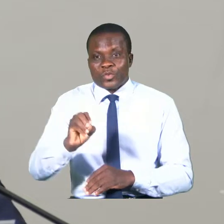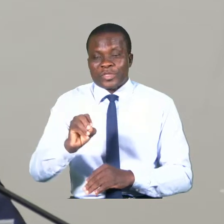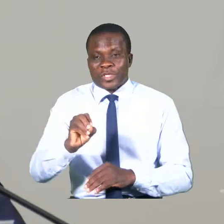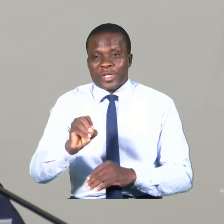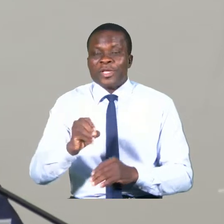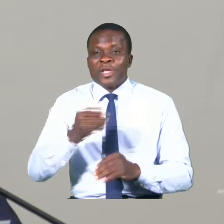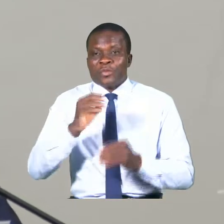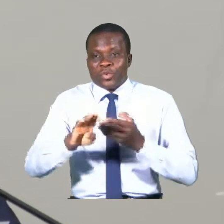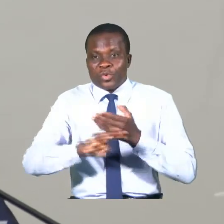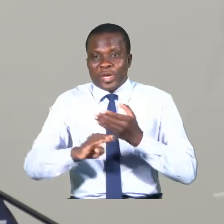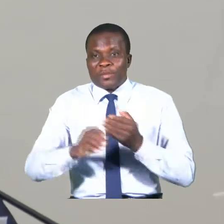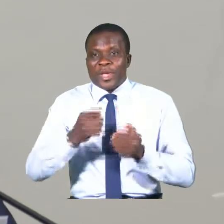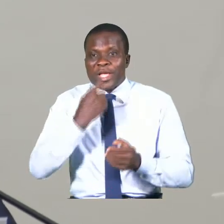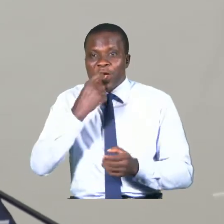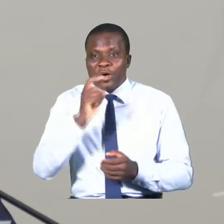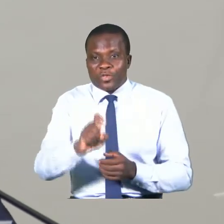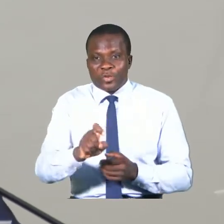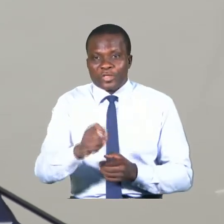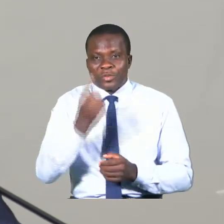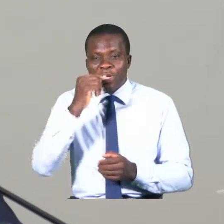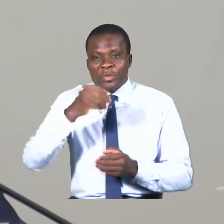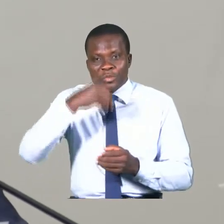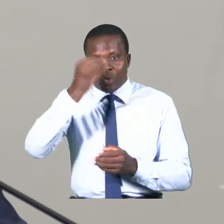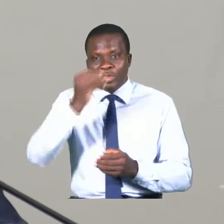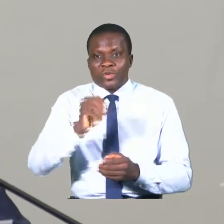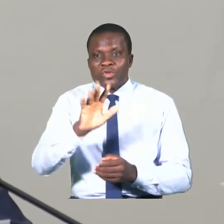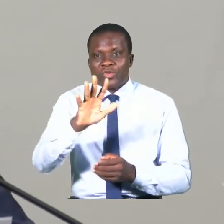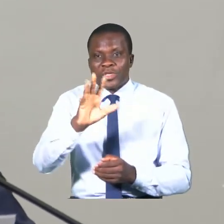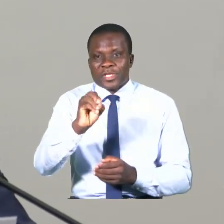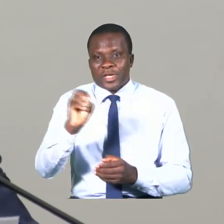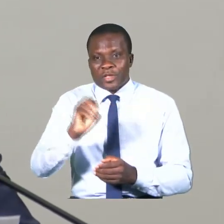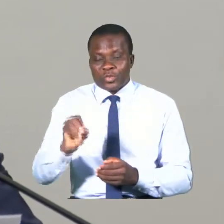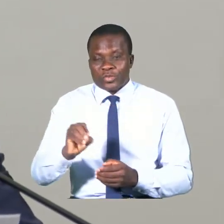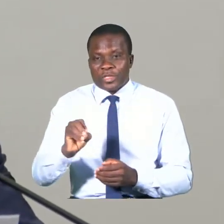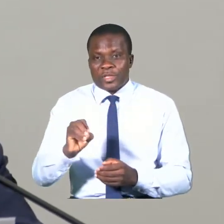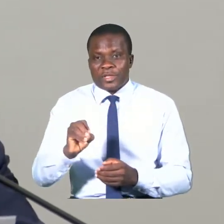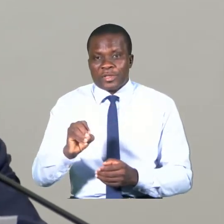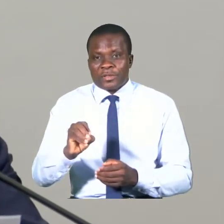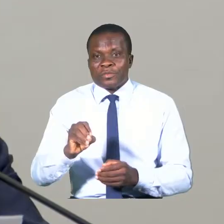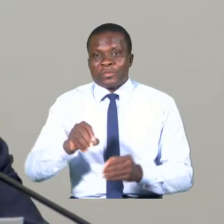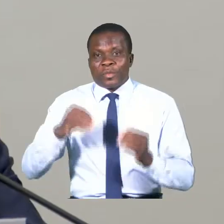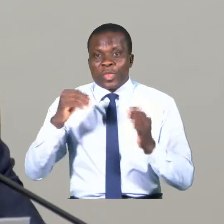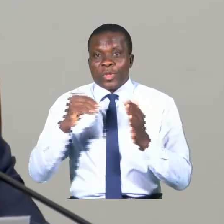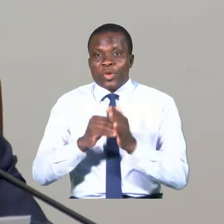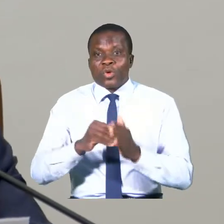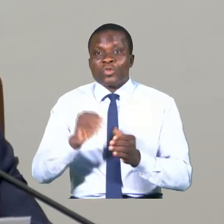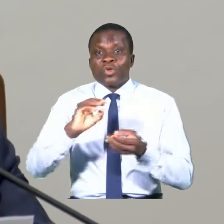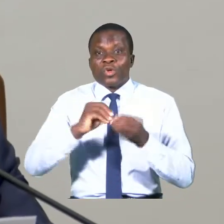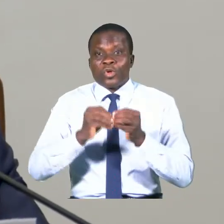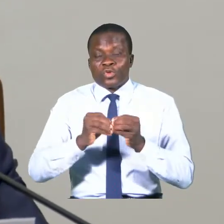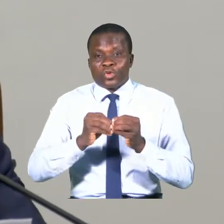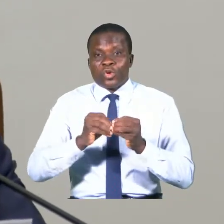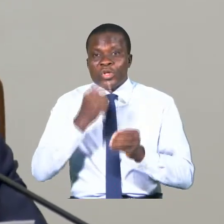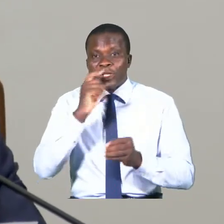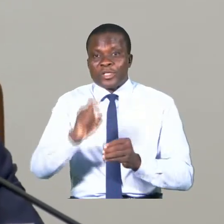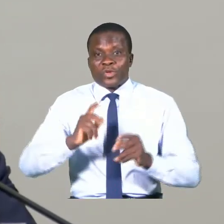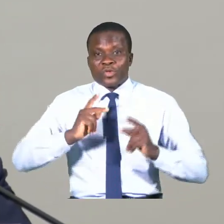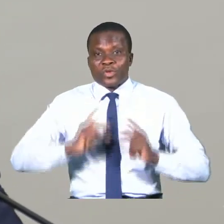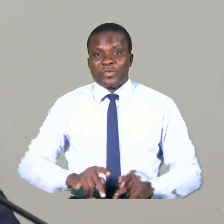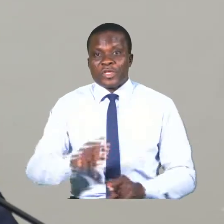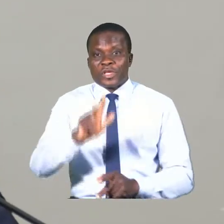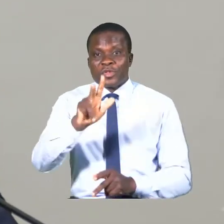ordonnancement, pour un objectif de 50% bien évidemment, contre un taux d'exécution physique globale de 30